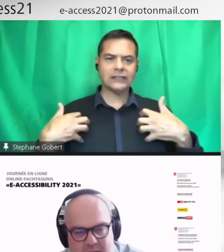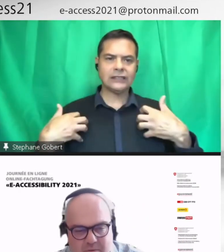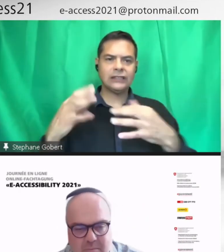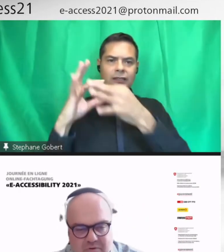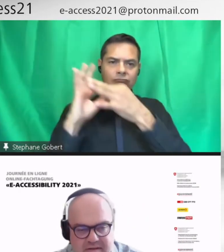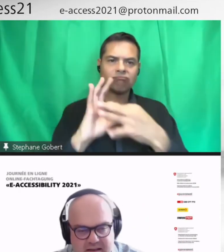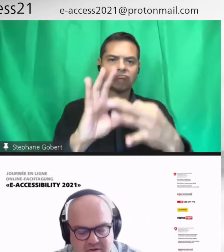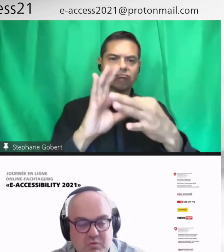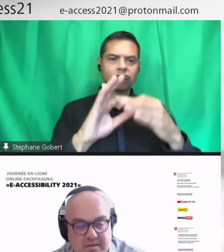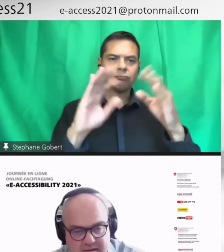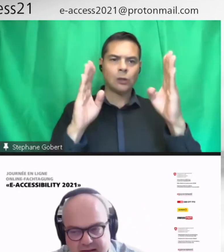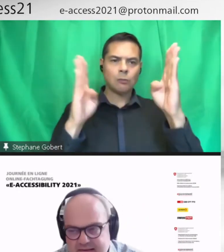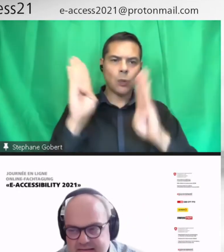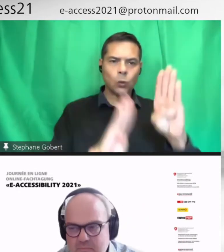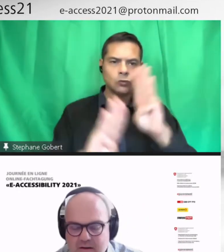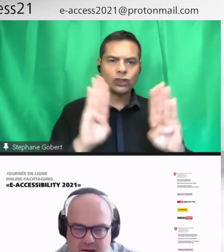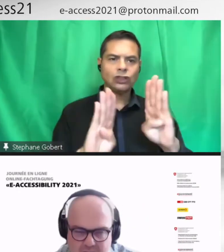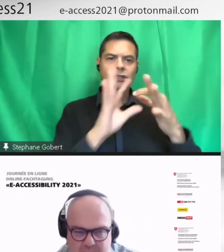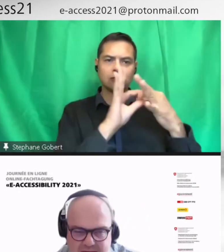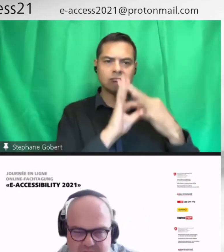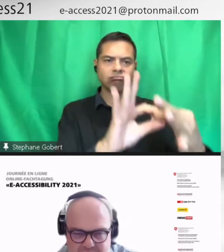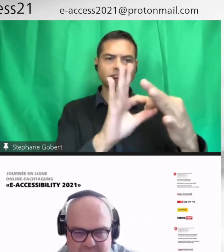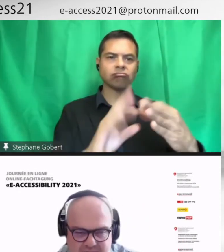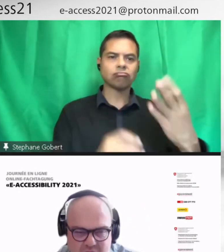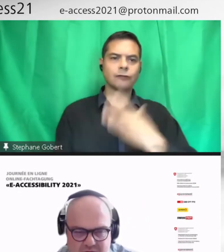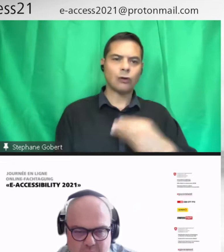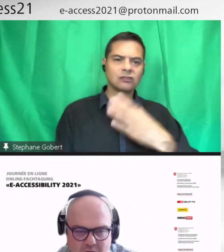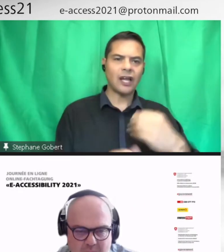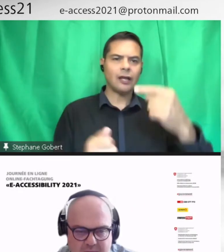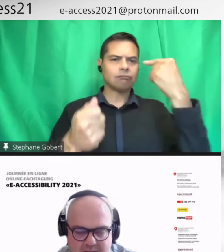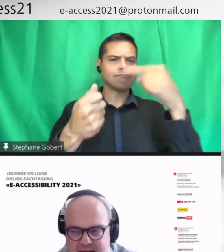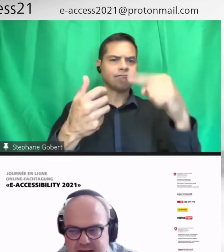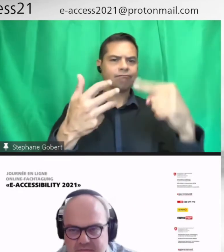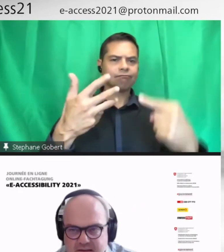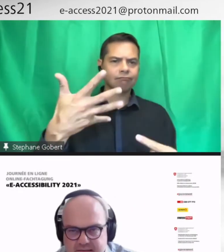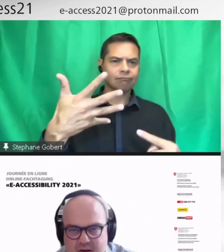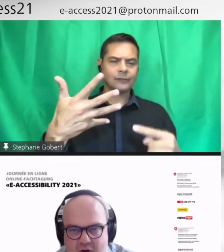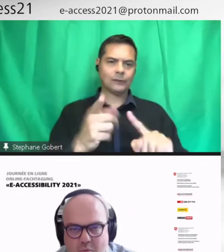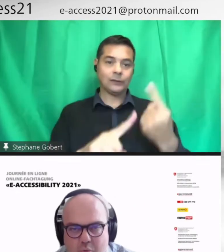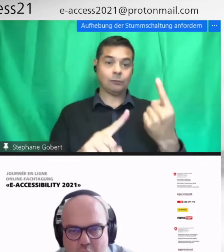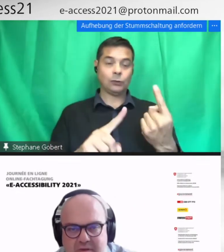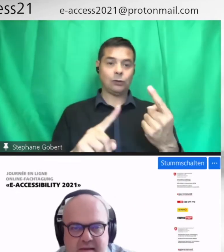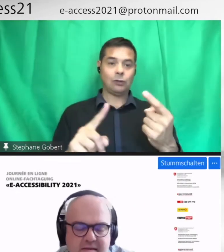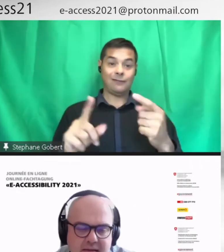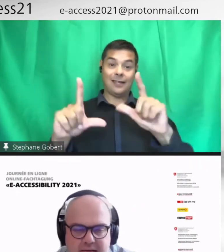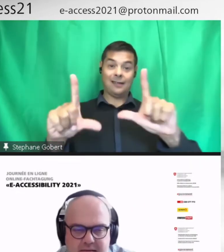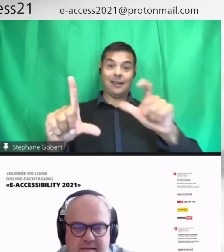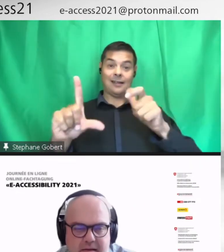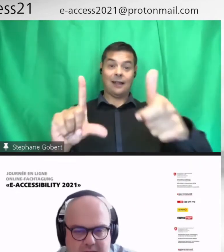'apprentissage qui soient accessibles. Et puis, ce qui est intéressant, si on programme bien les interfaces, on peut utiliser